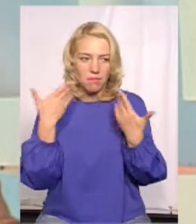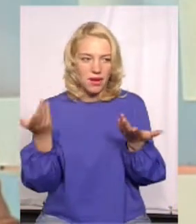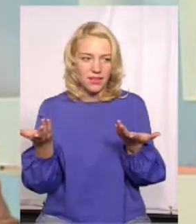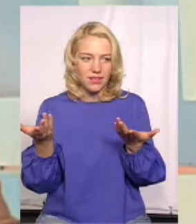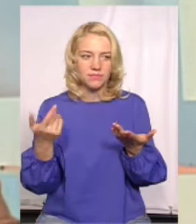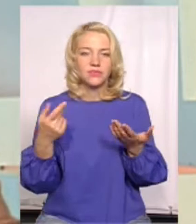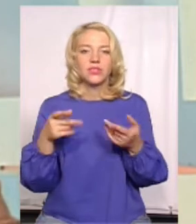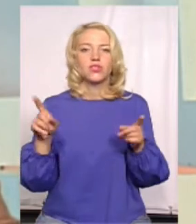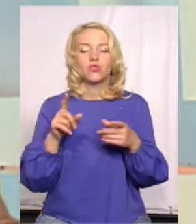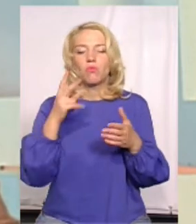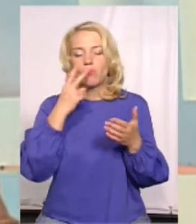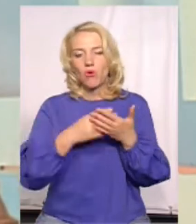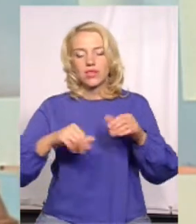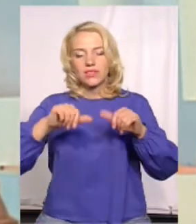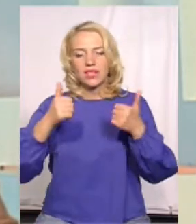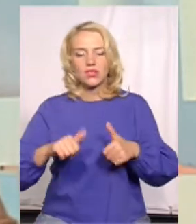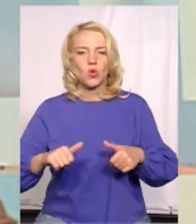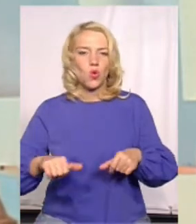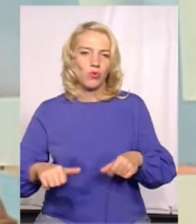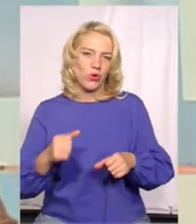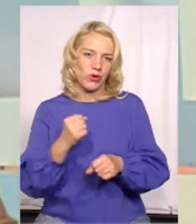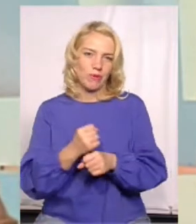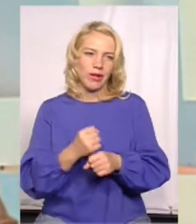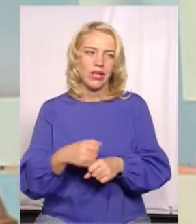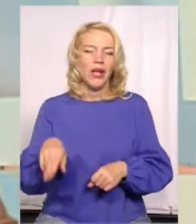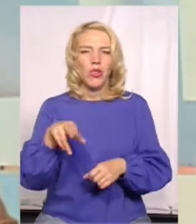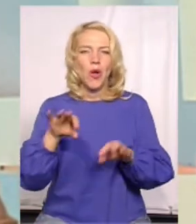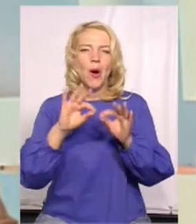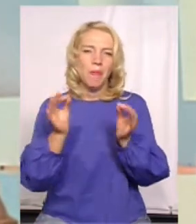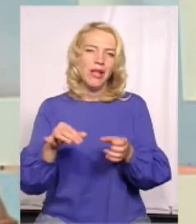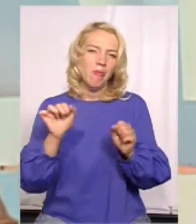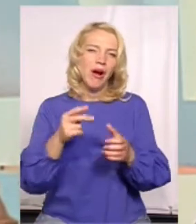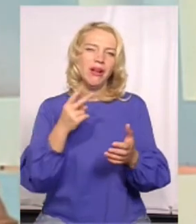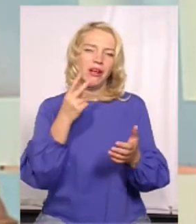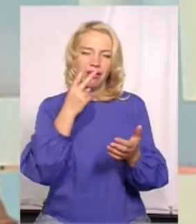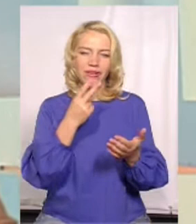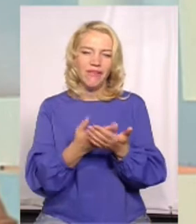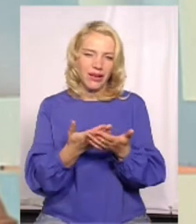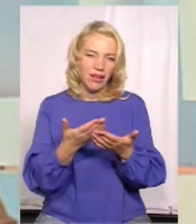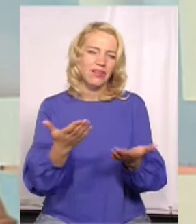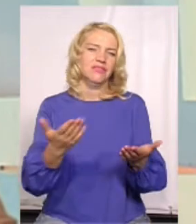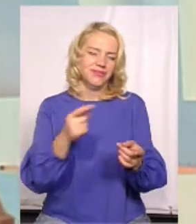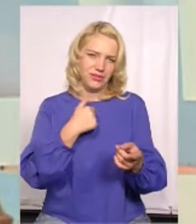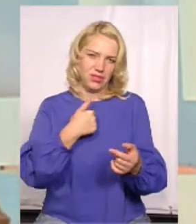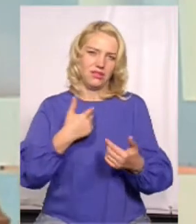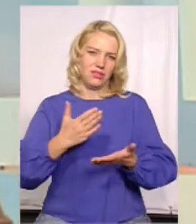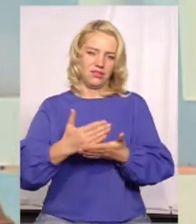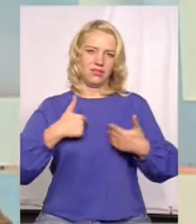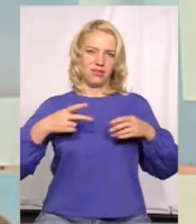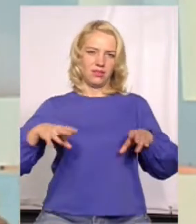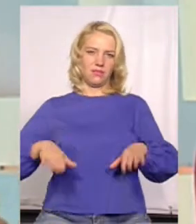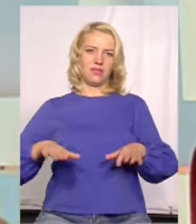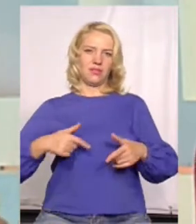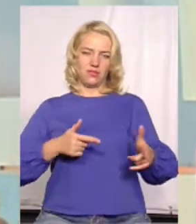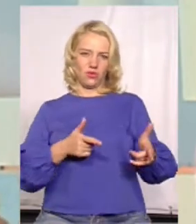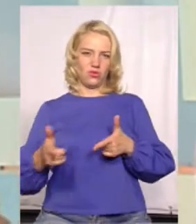зобразити в скульптурі. Ну, принаймні, до митців можна звертатися. Ось він, я, хмельницький супергерой, готовий